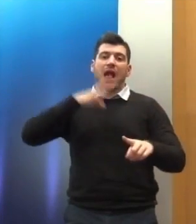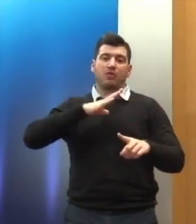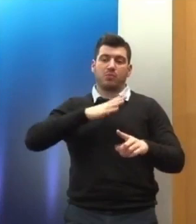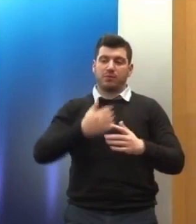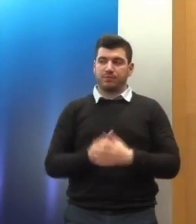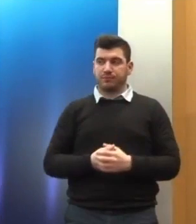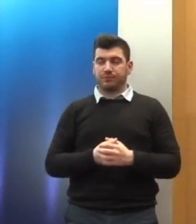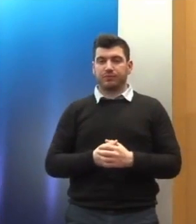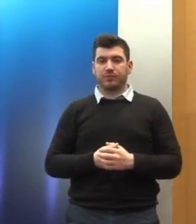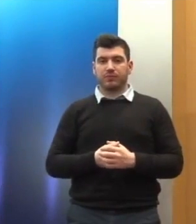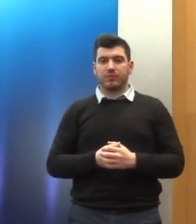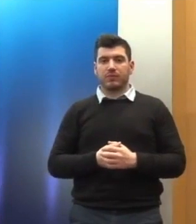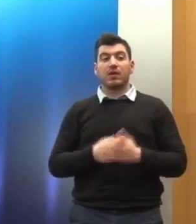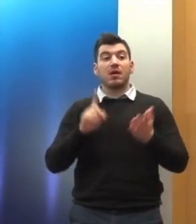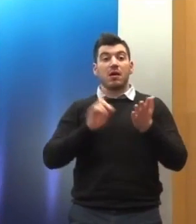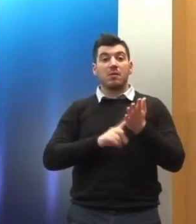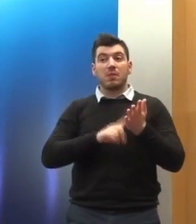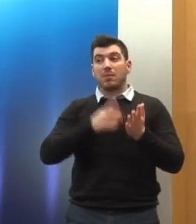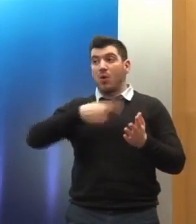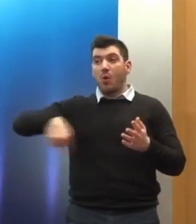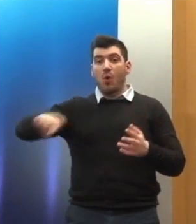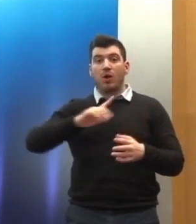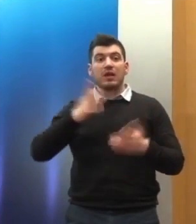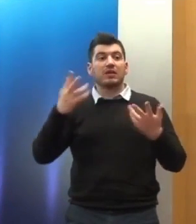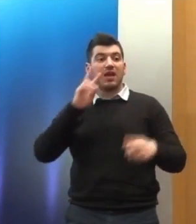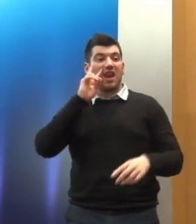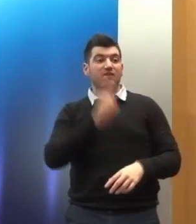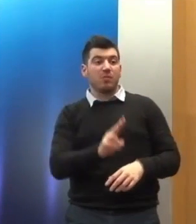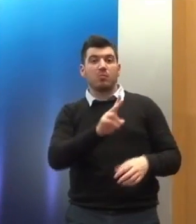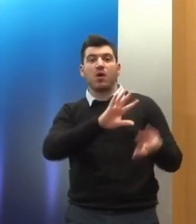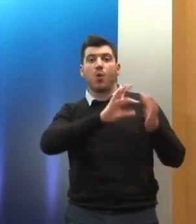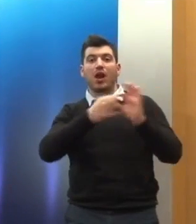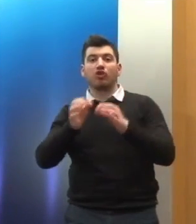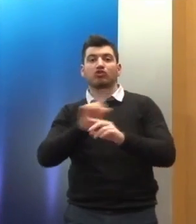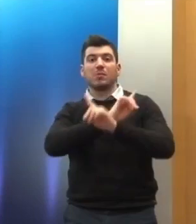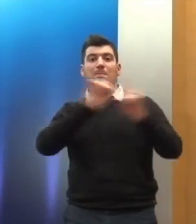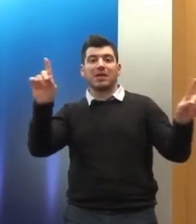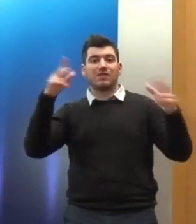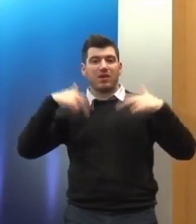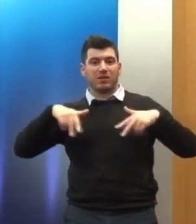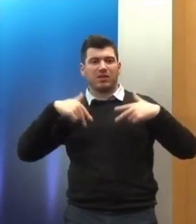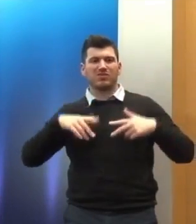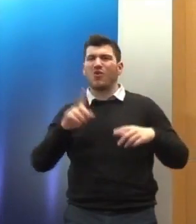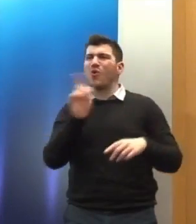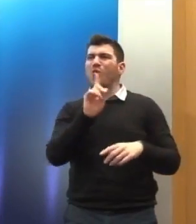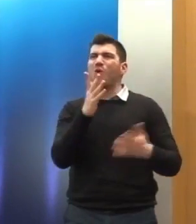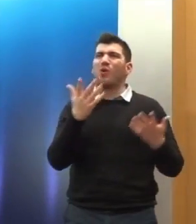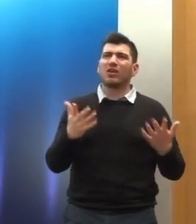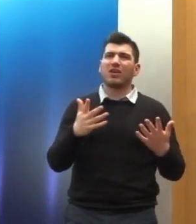θεωρώ ότι πρέπει να βλέπουμε τις μη κυβερντικές οργανώσεις όχι ως εκείνους που μας